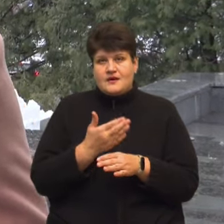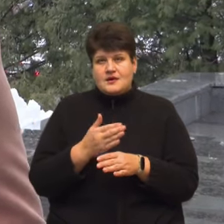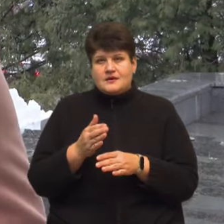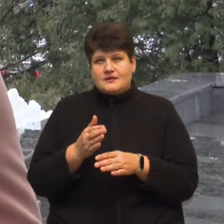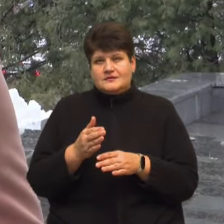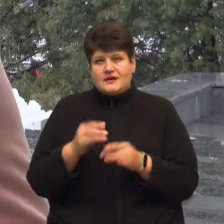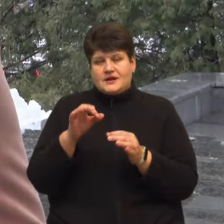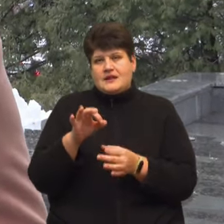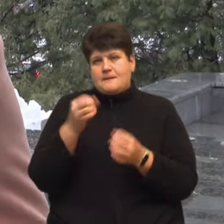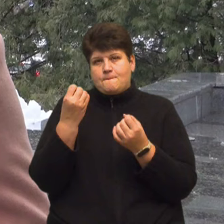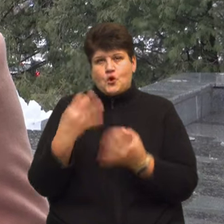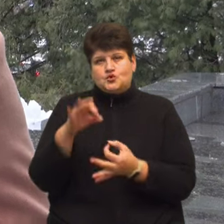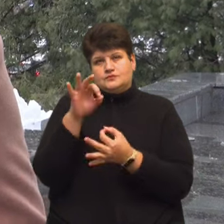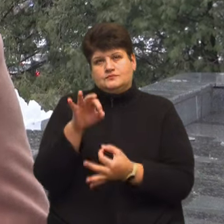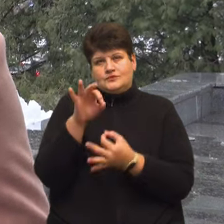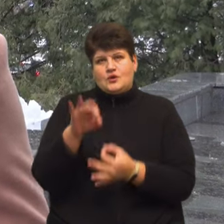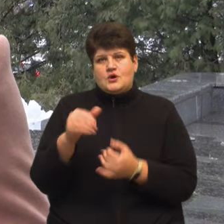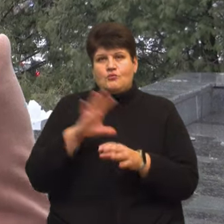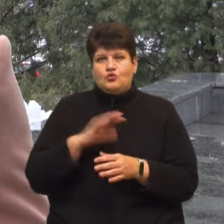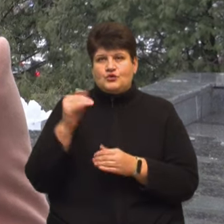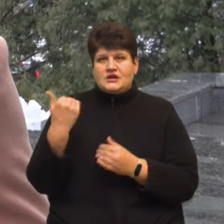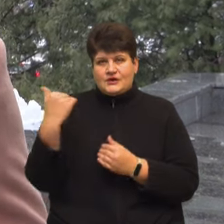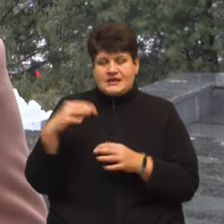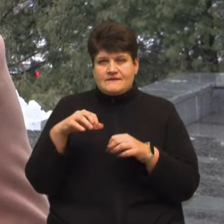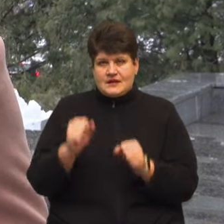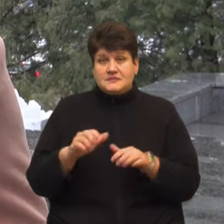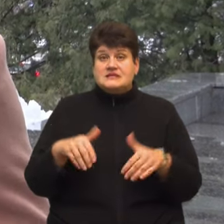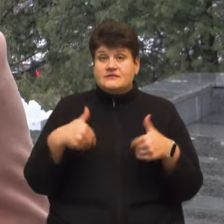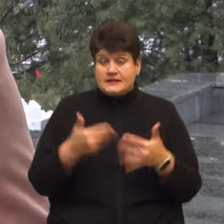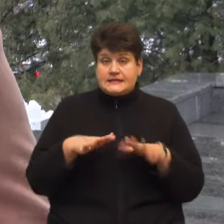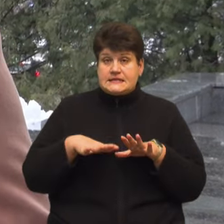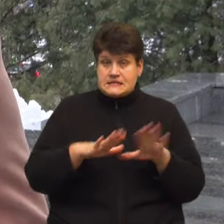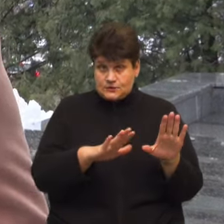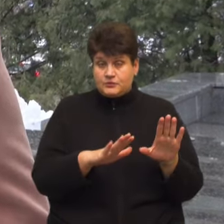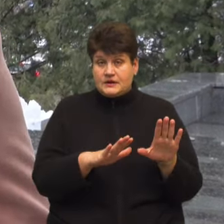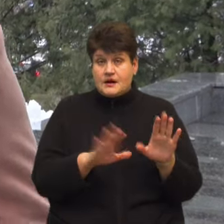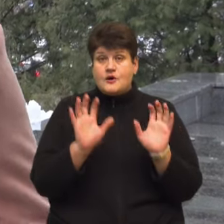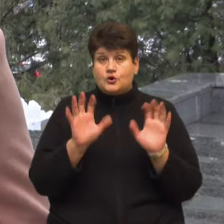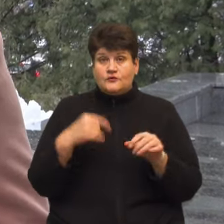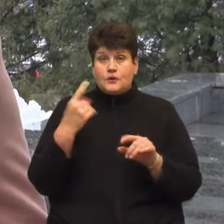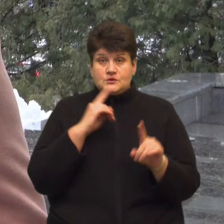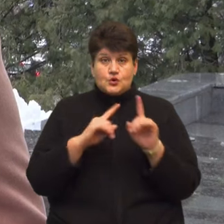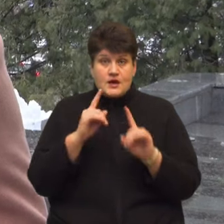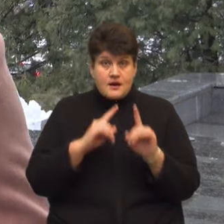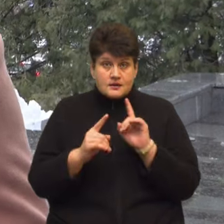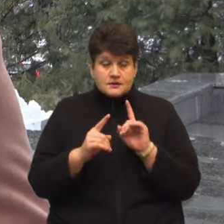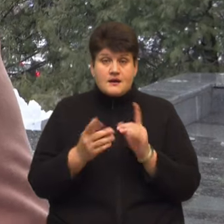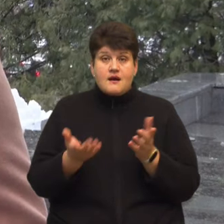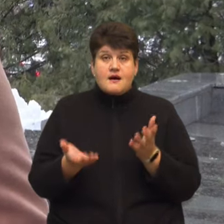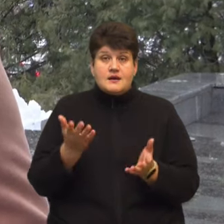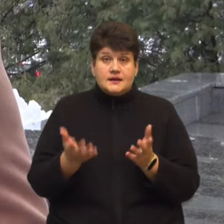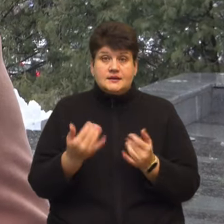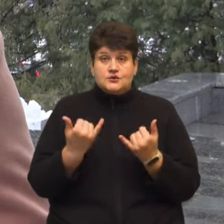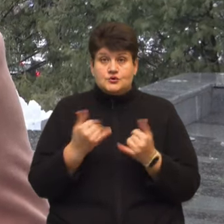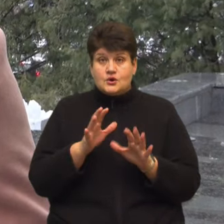стояло, ревнувалося і перебувало у їхній власності. Ми зверталися так само і до заступника голови обласної ради, але на даний